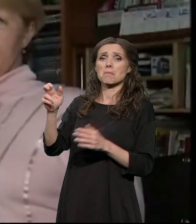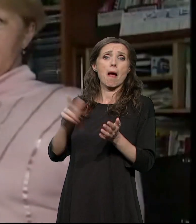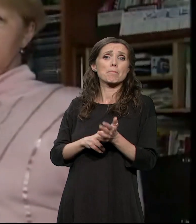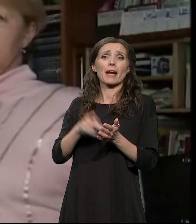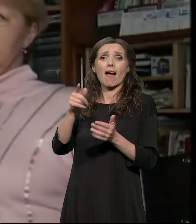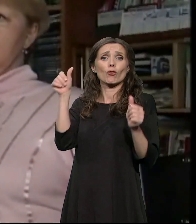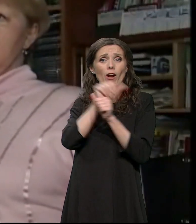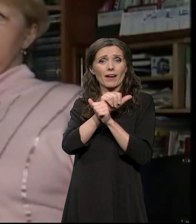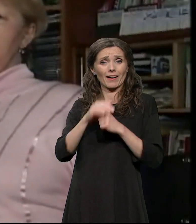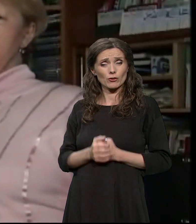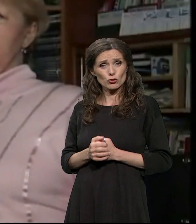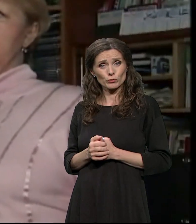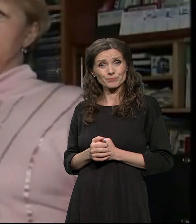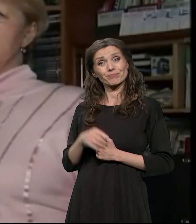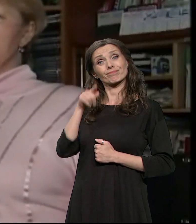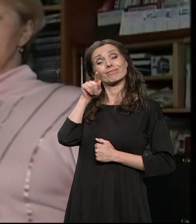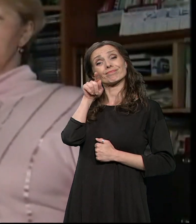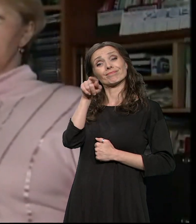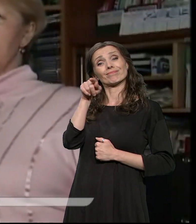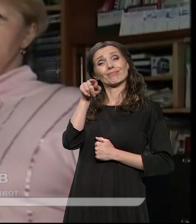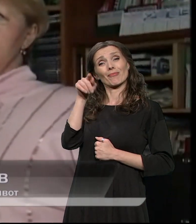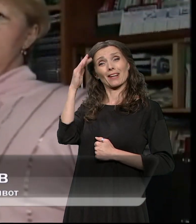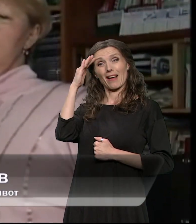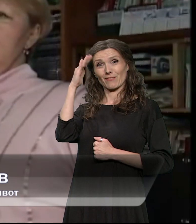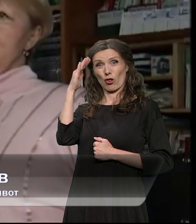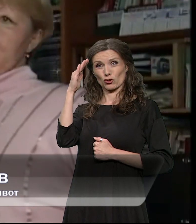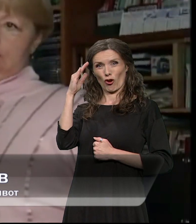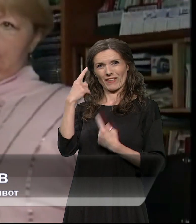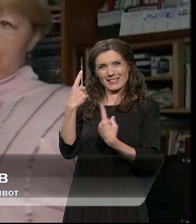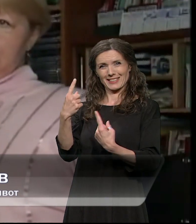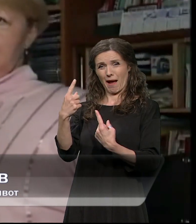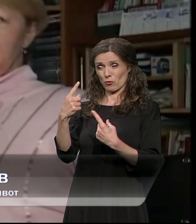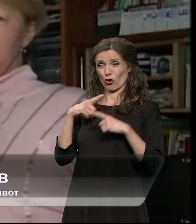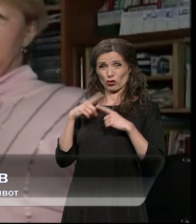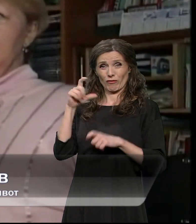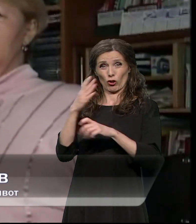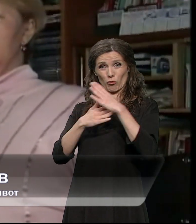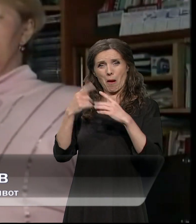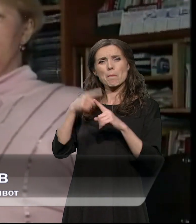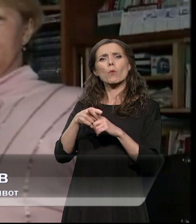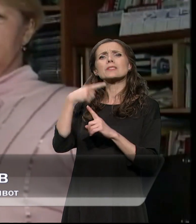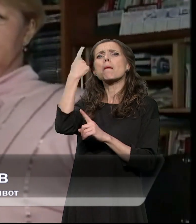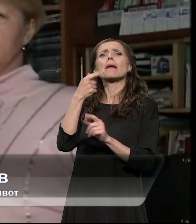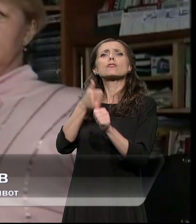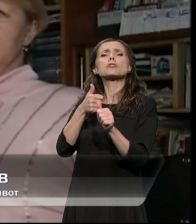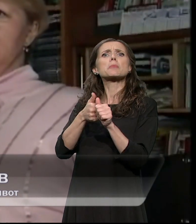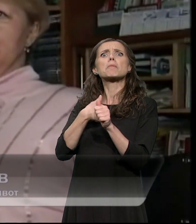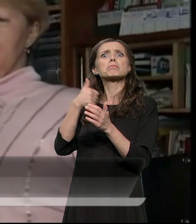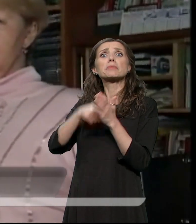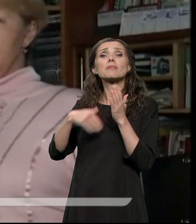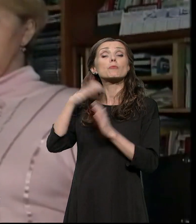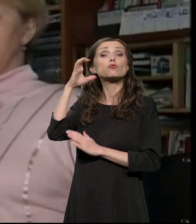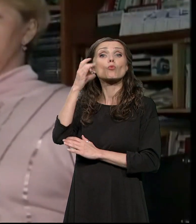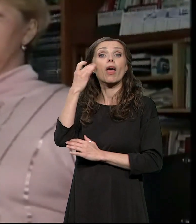filozofije samostalnog života osoba sa invaliditetom i personalne asistente, prvi put sam čula